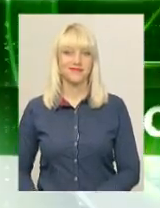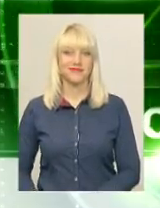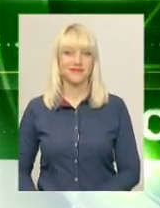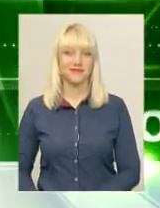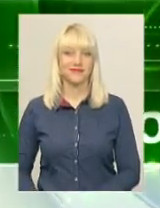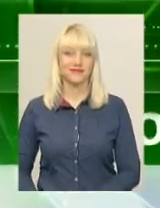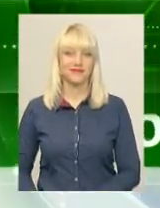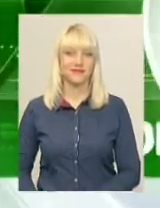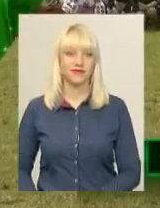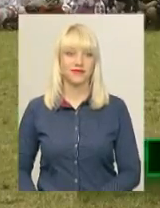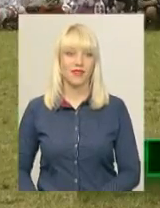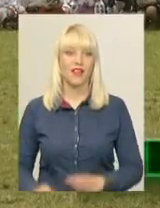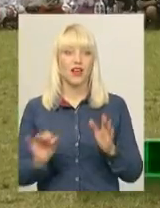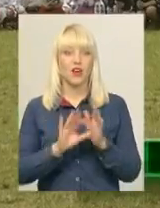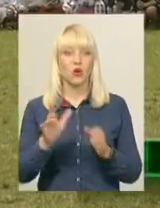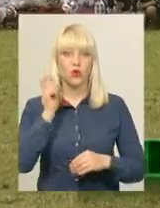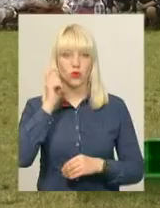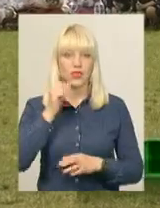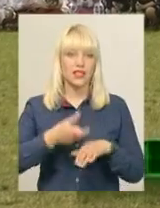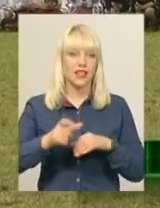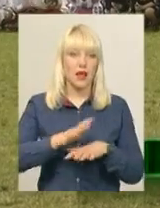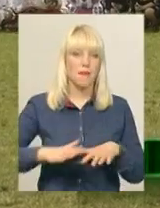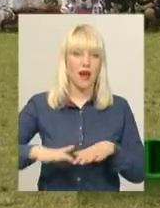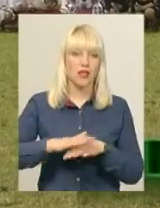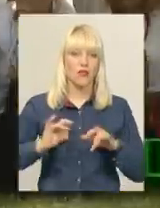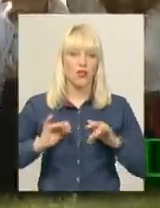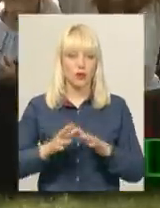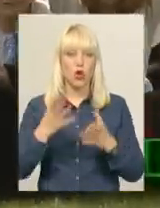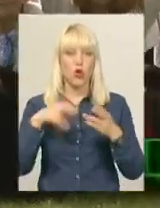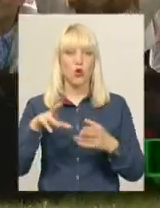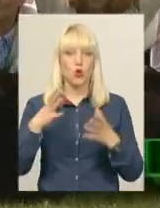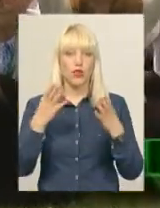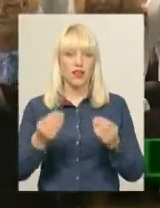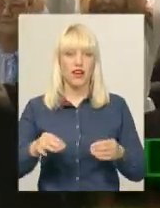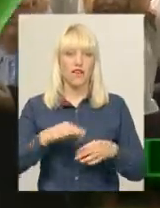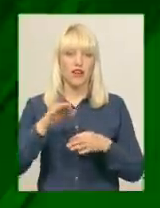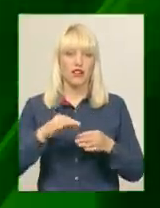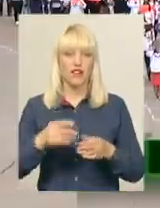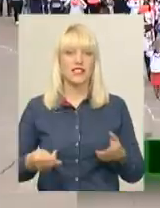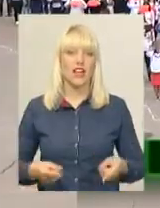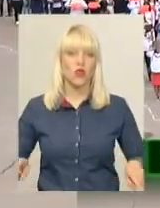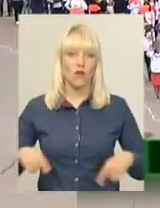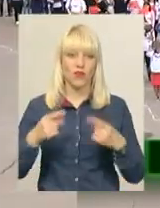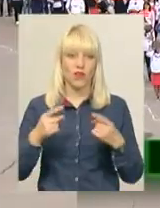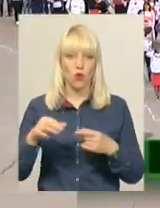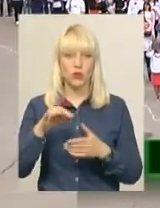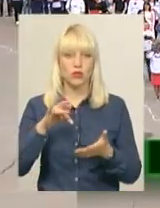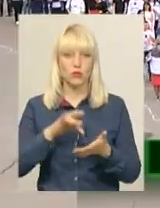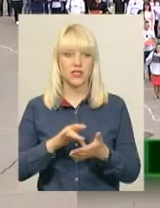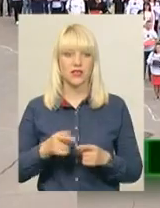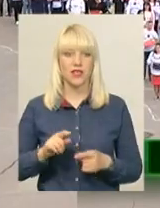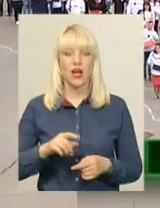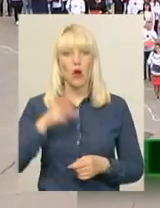Музика Рекорд України з наймасовішого флешмобу до дня вишиванки встановили в обласному центрі. Подільський орнамент у